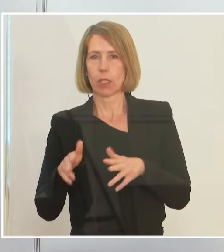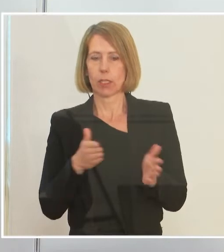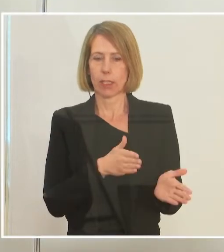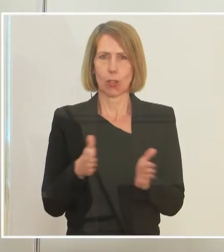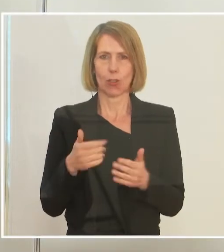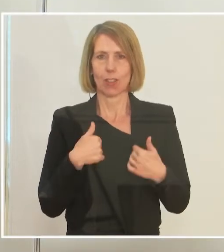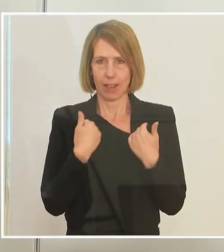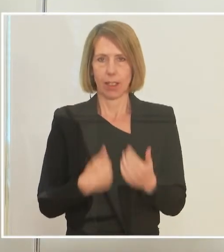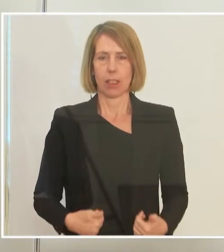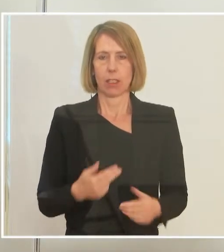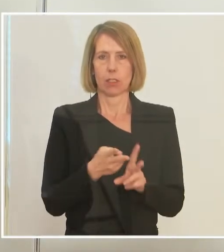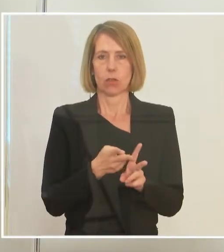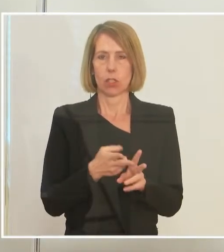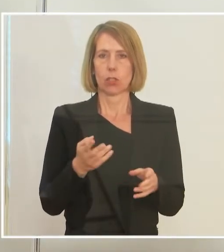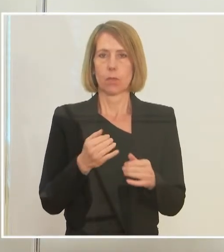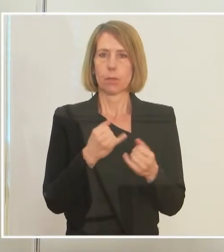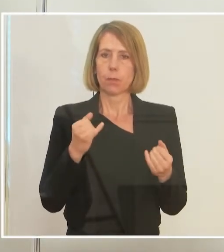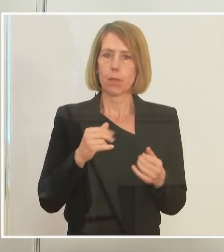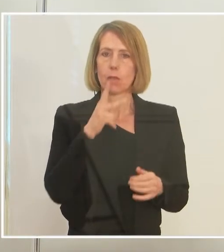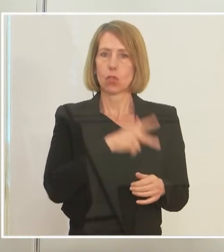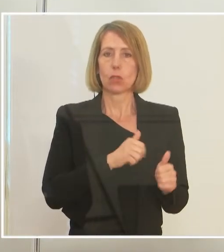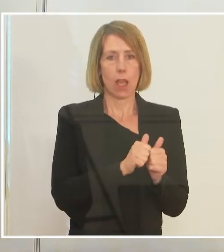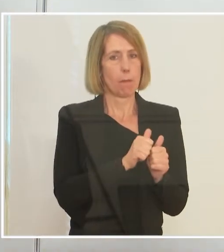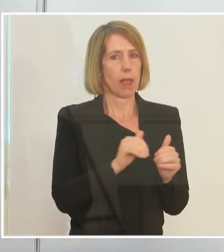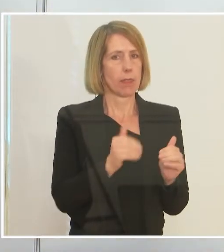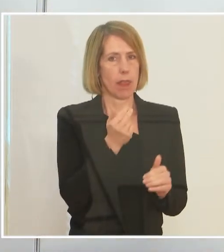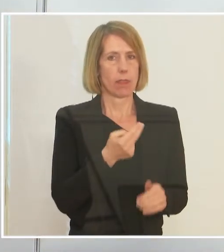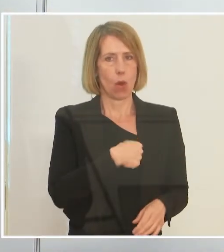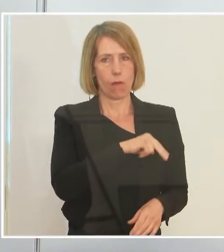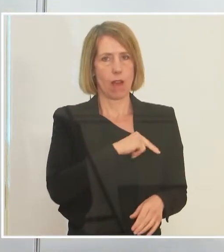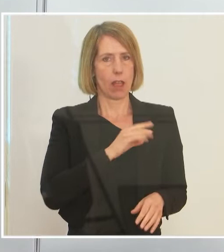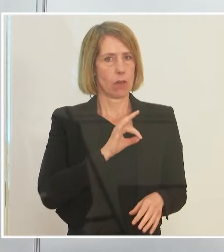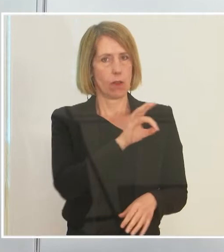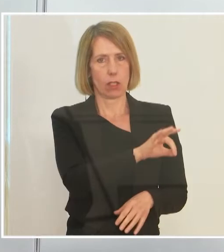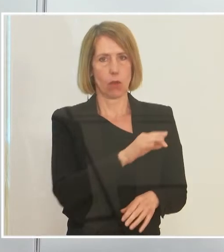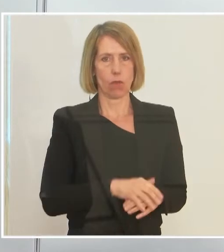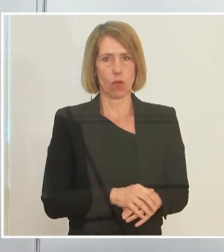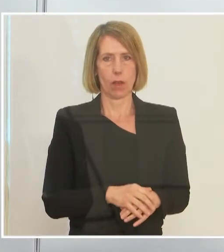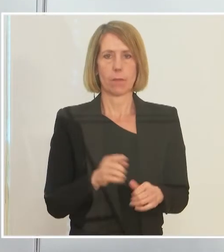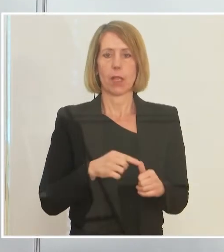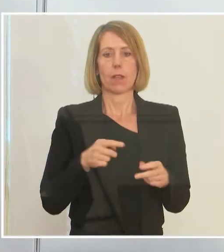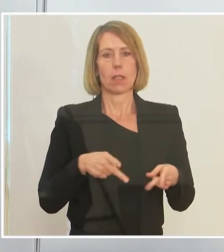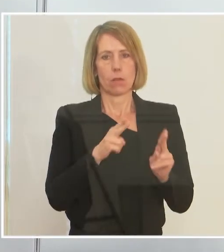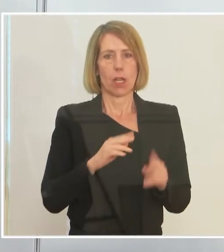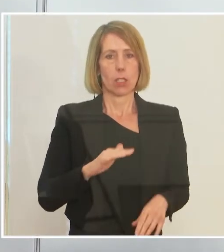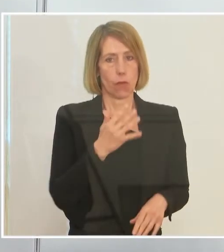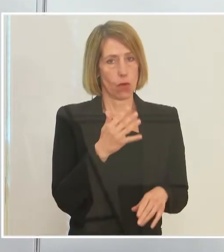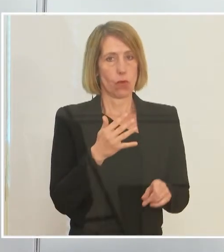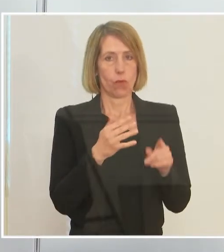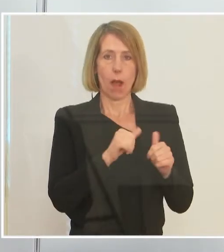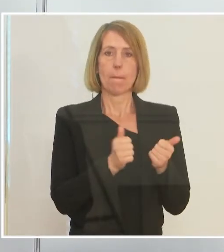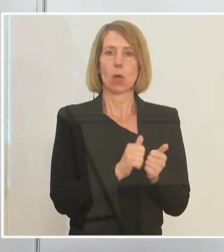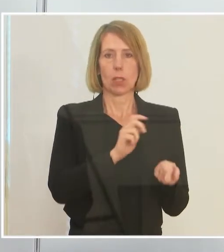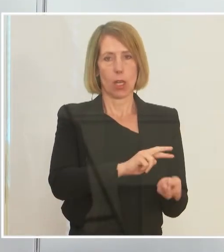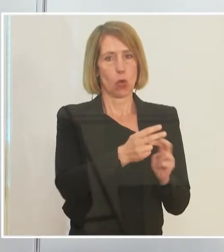Sozialpartner eine ganz besonders neue Verantwortung zukommen, wenn Sie in einer solchen Fünferphase das Modell